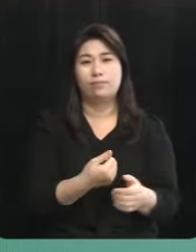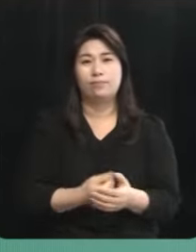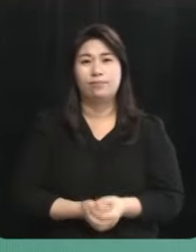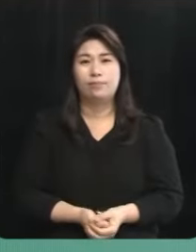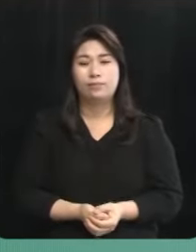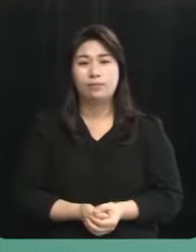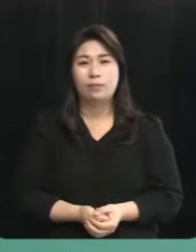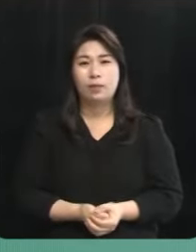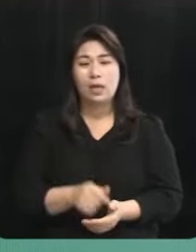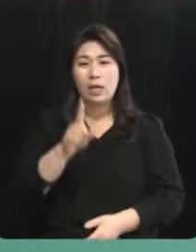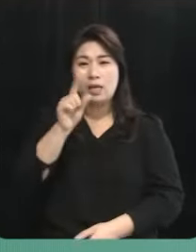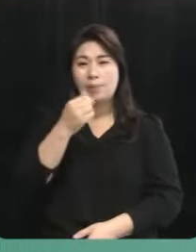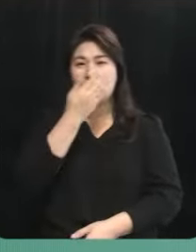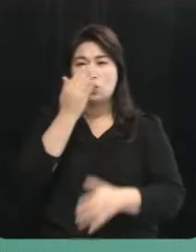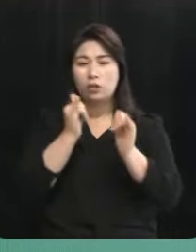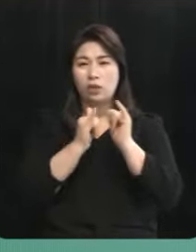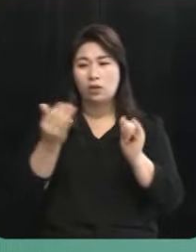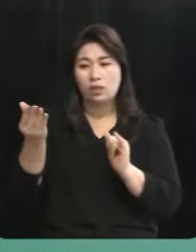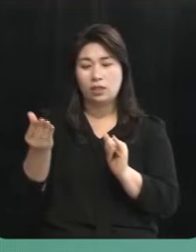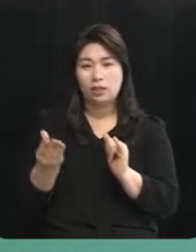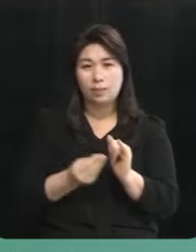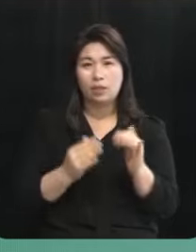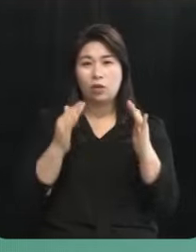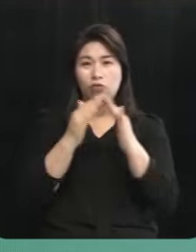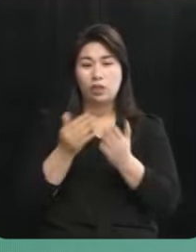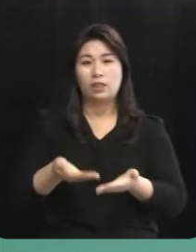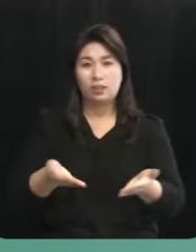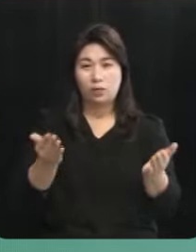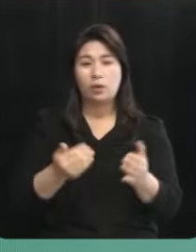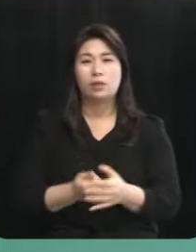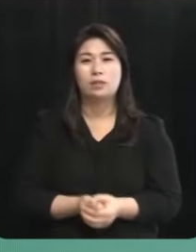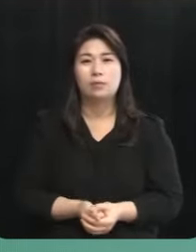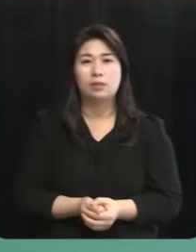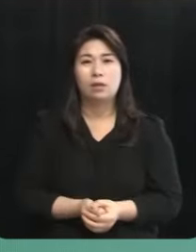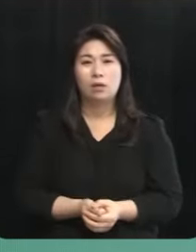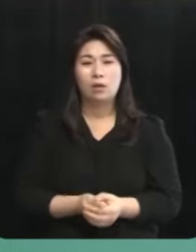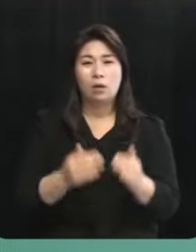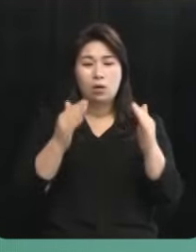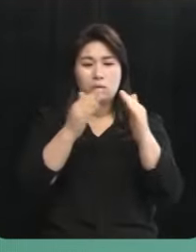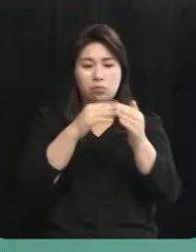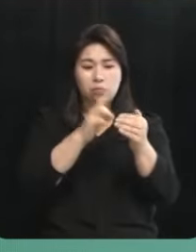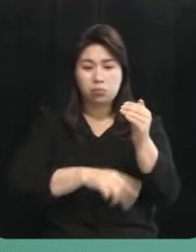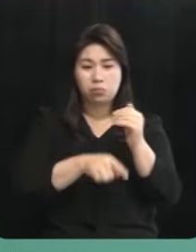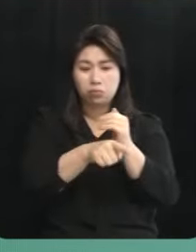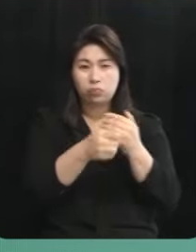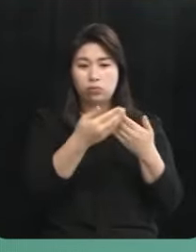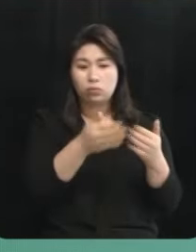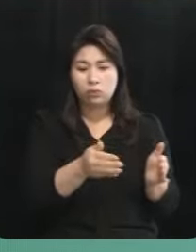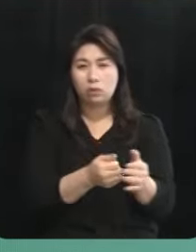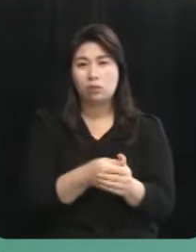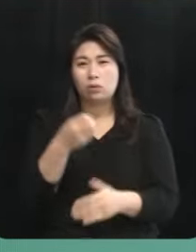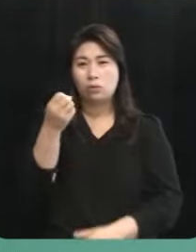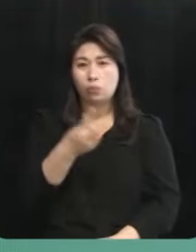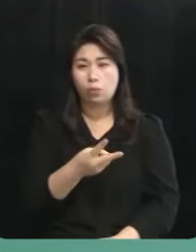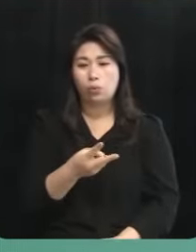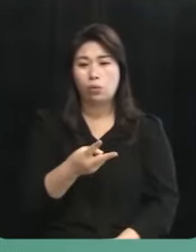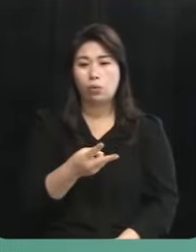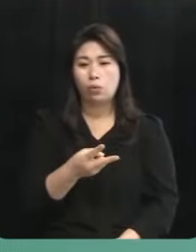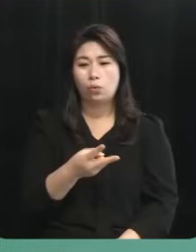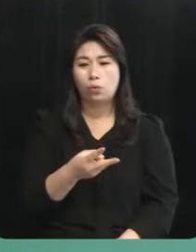1만원 청년인대 주택을 제공하겠습니다 미분양된 공실 그리고 우리